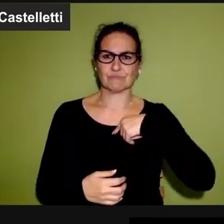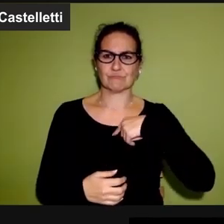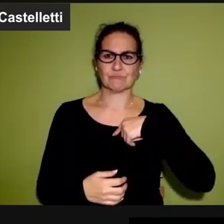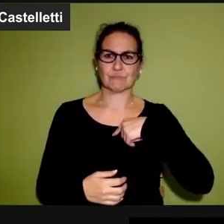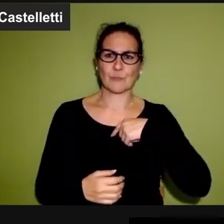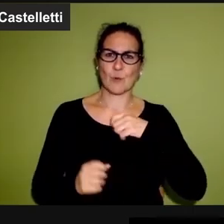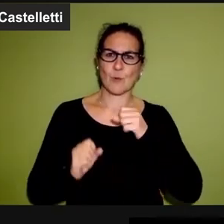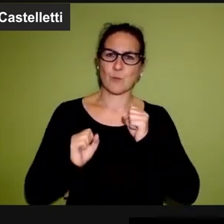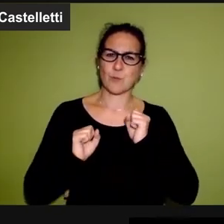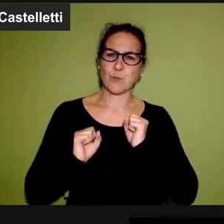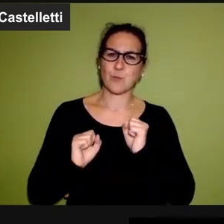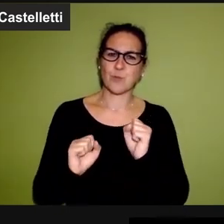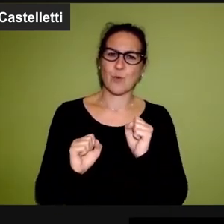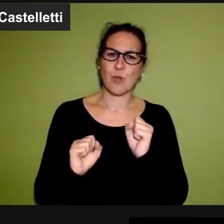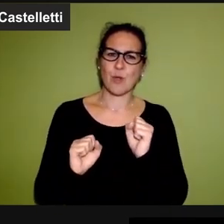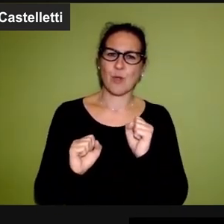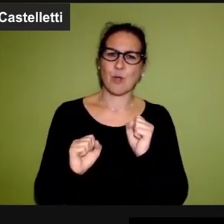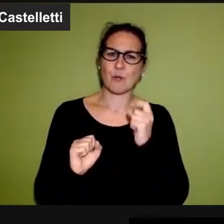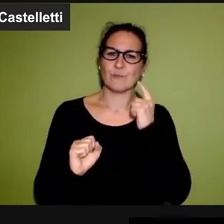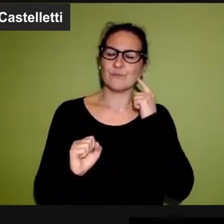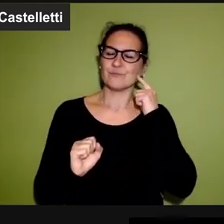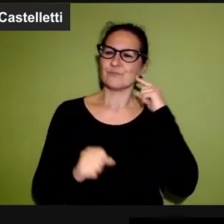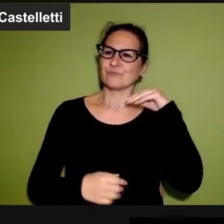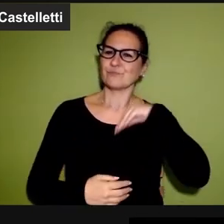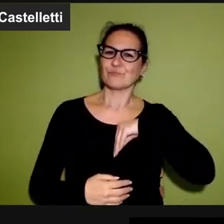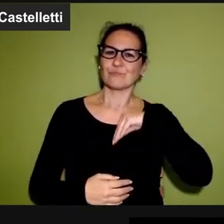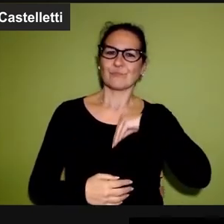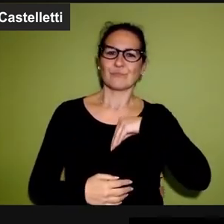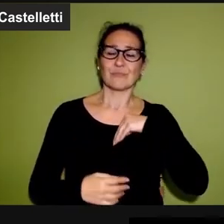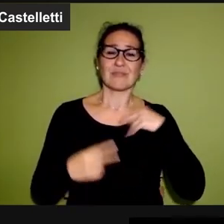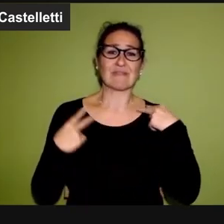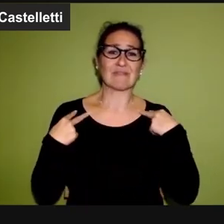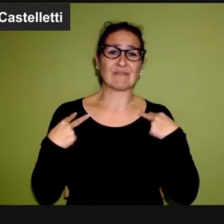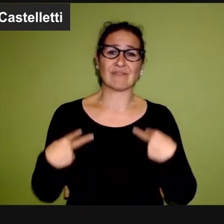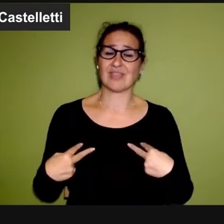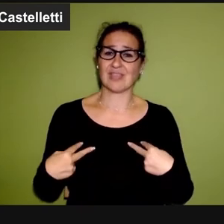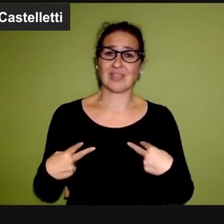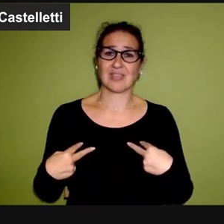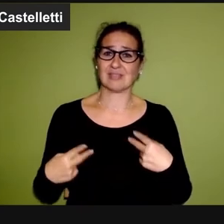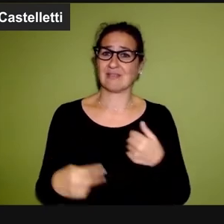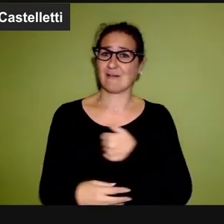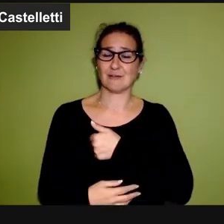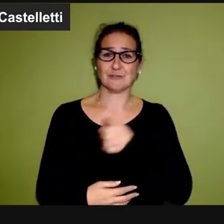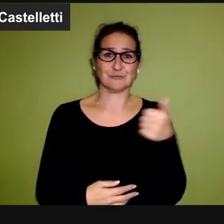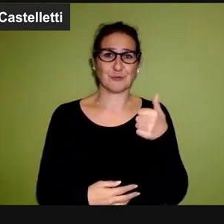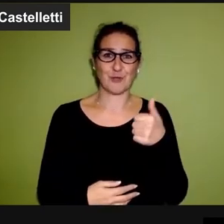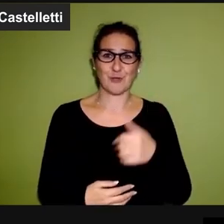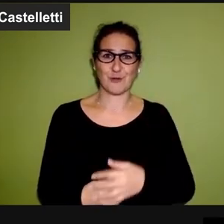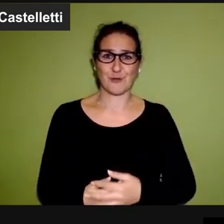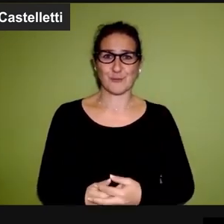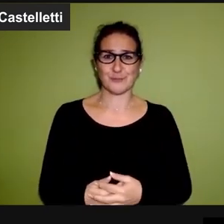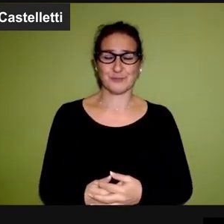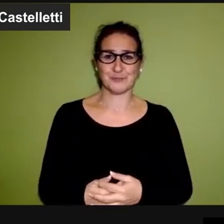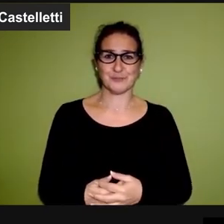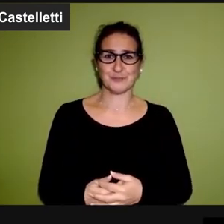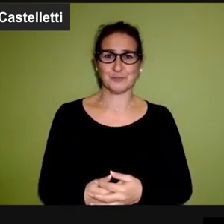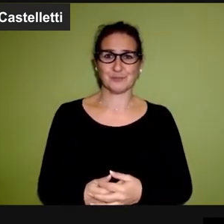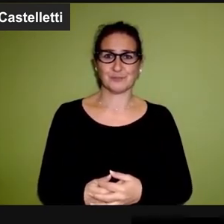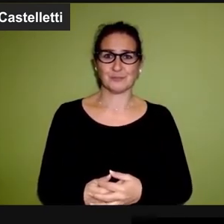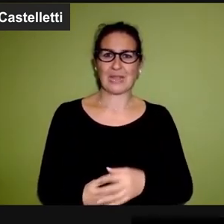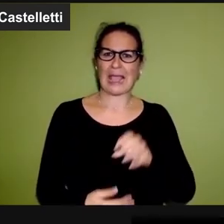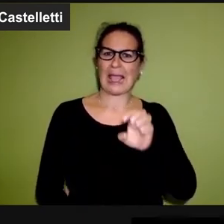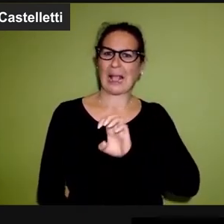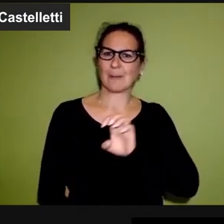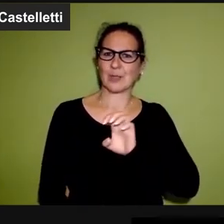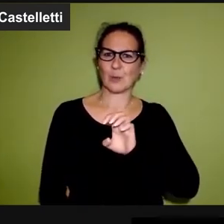Noi possiamo sperimentare solo momenti della nostra vita. Da questo punto di vista,